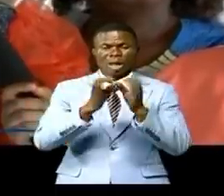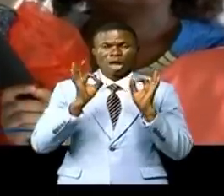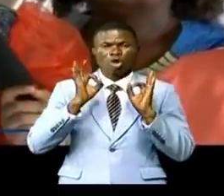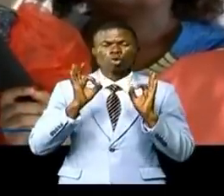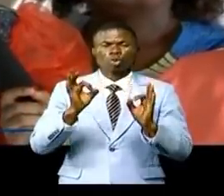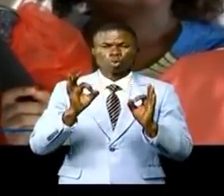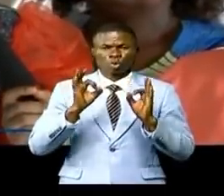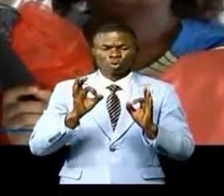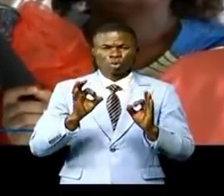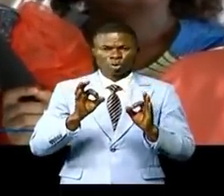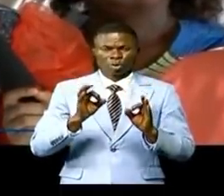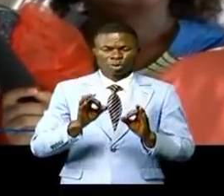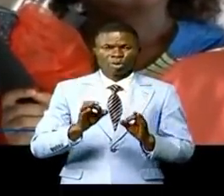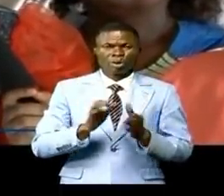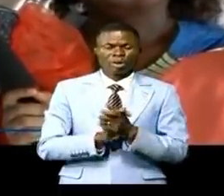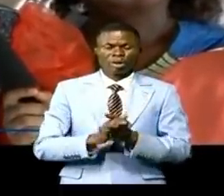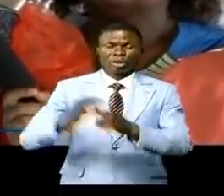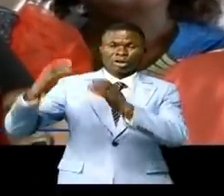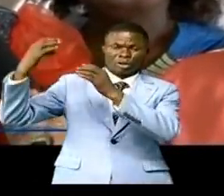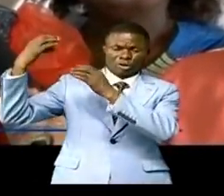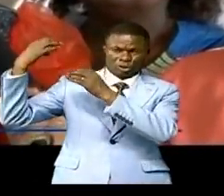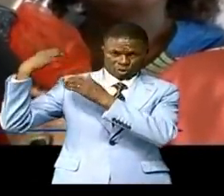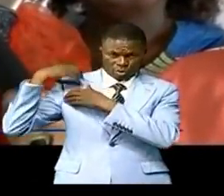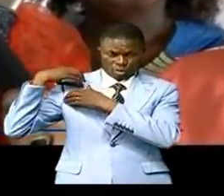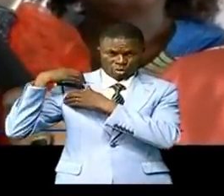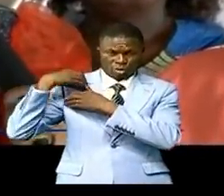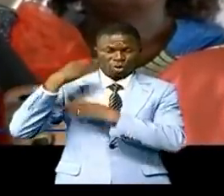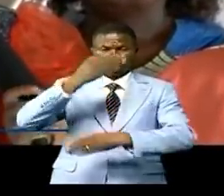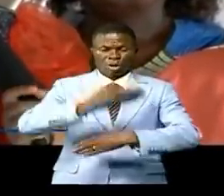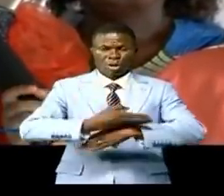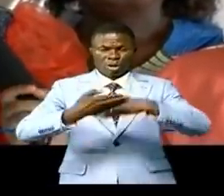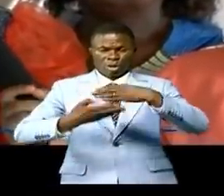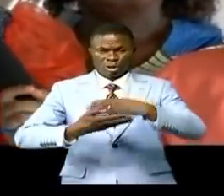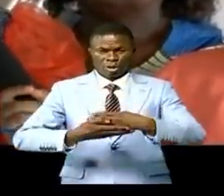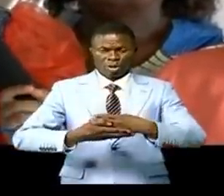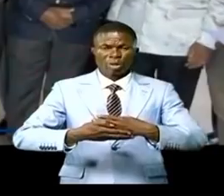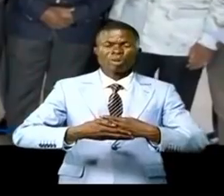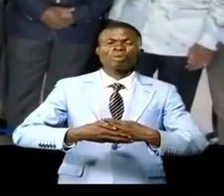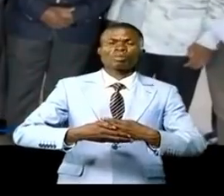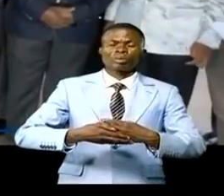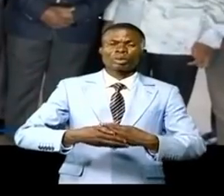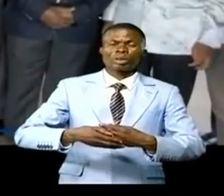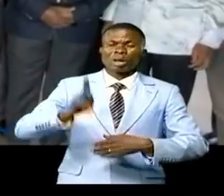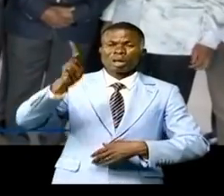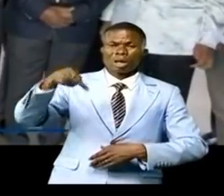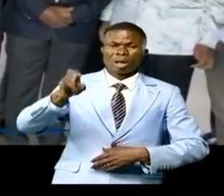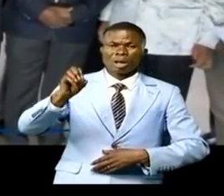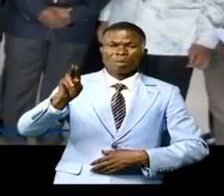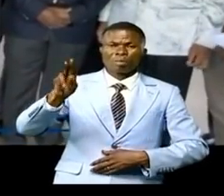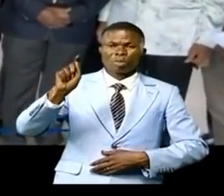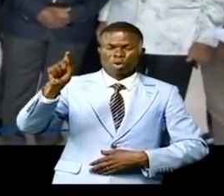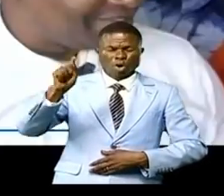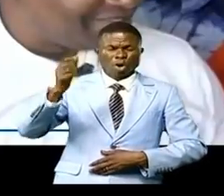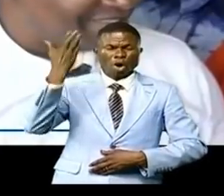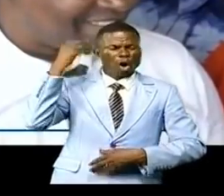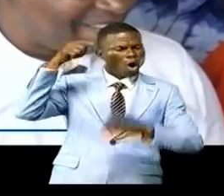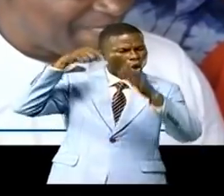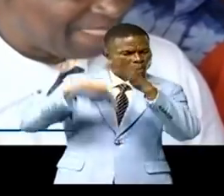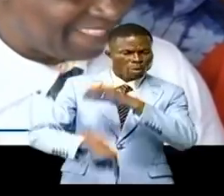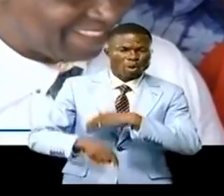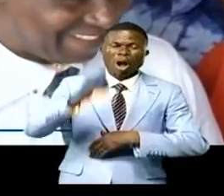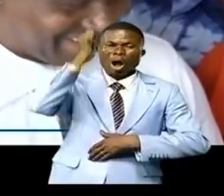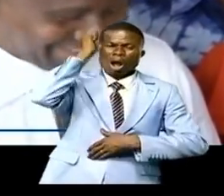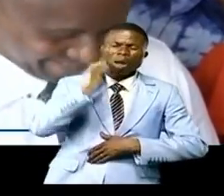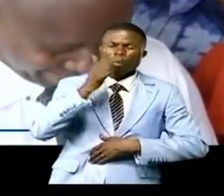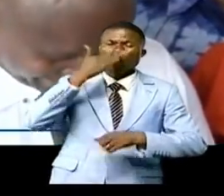DP World chargée de construire le port en eau profonde de Bananas un port longtemps